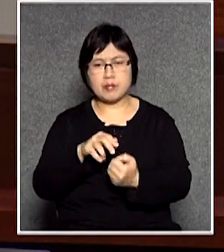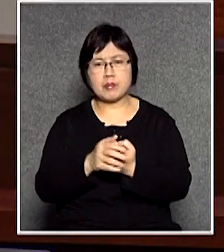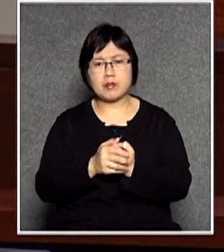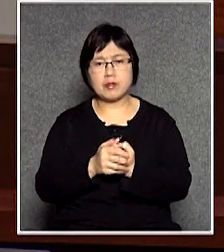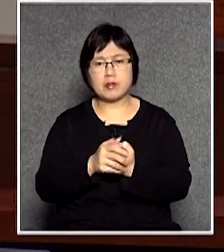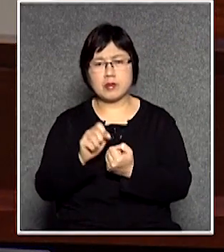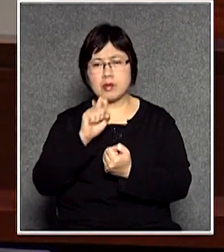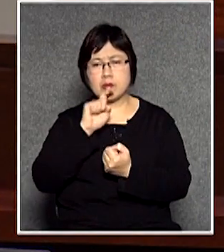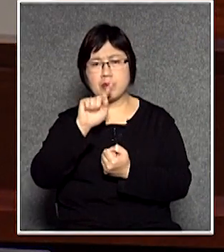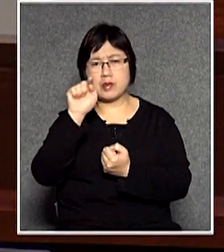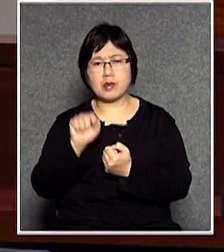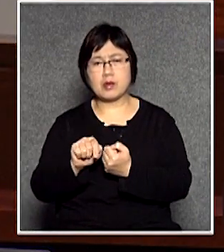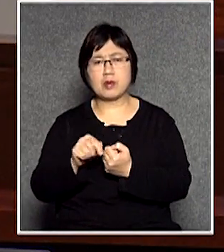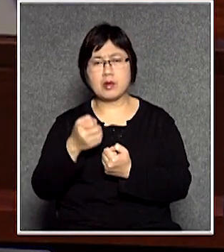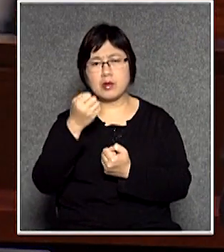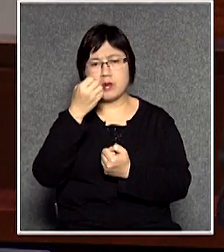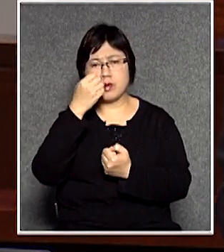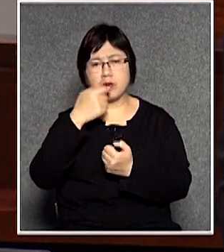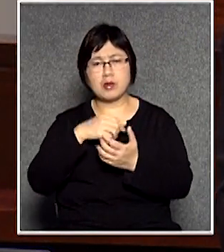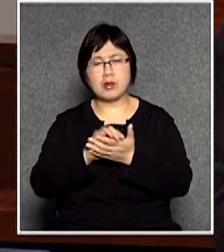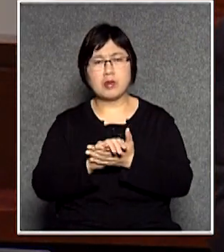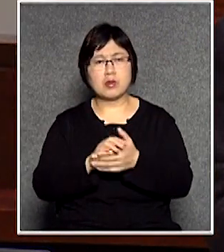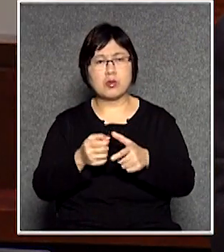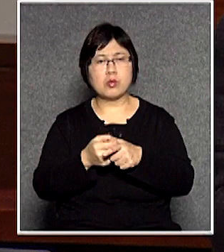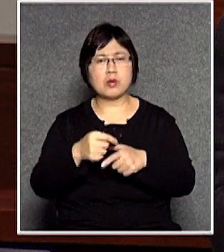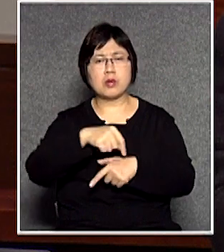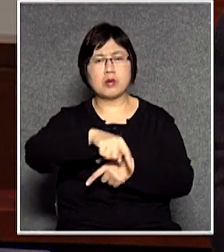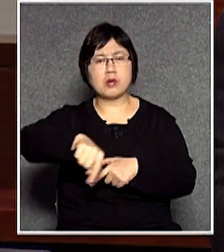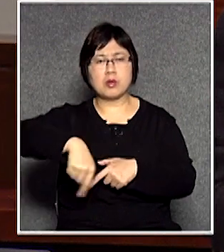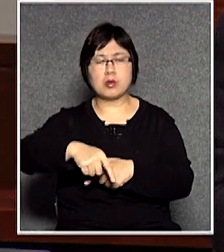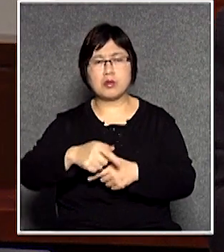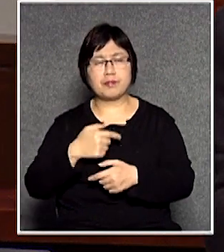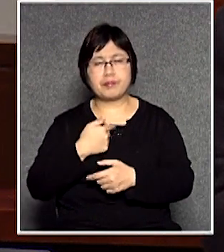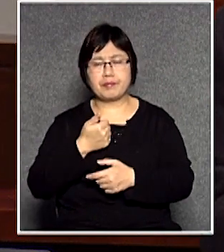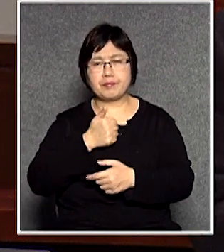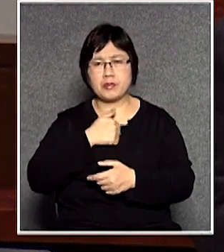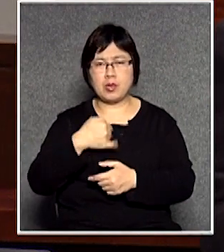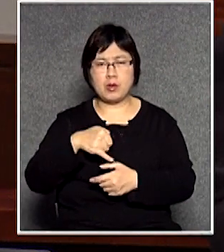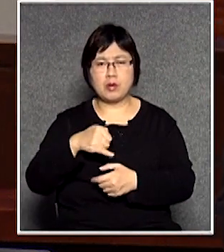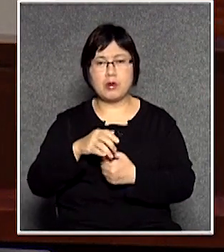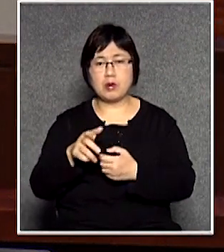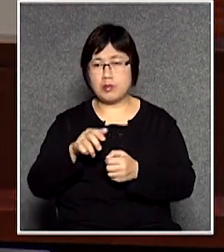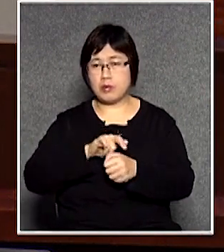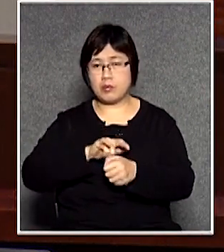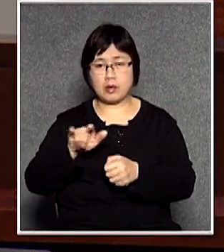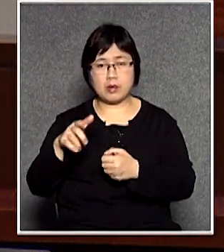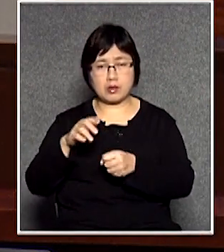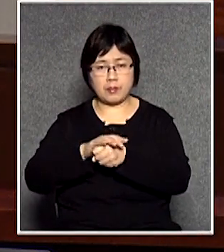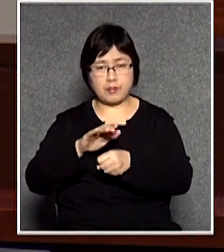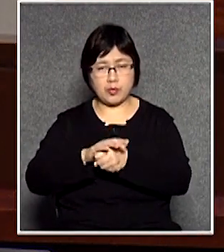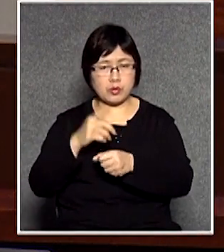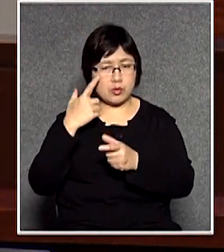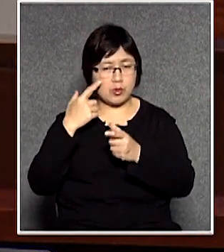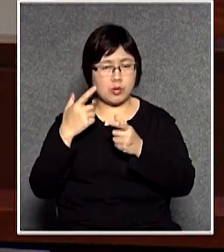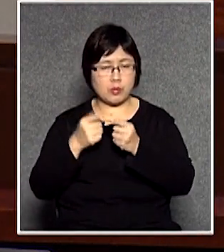出現一個問題就是香港的公共空間是嚴重不足大家去過日本旅行甚至台灣我們鄰